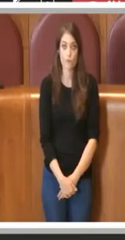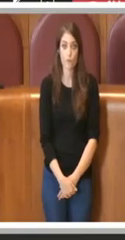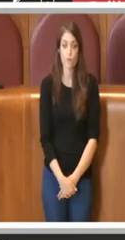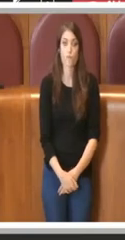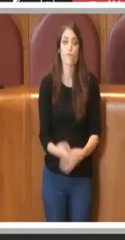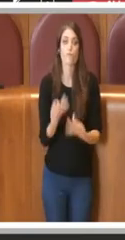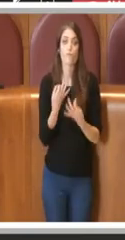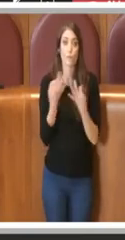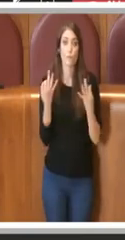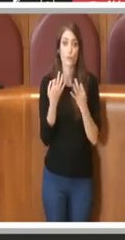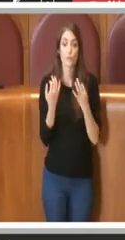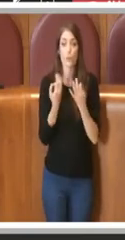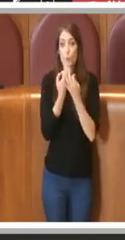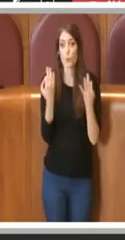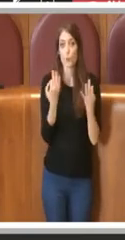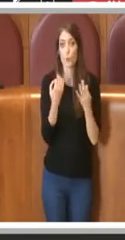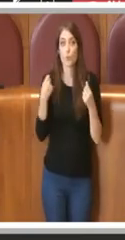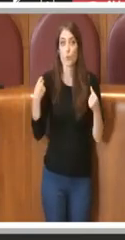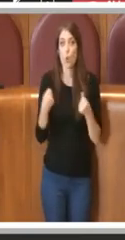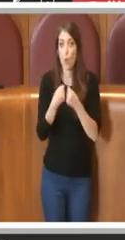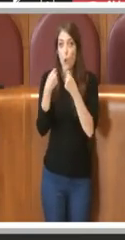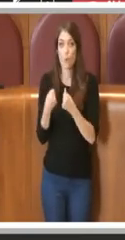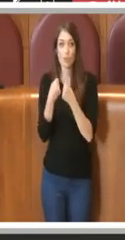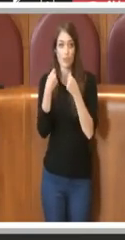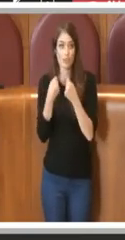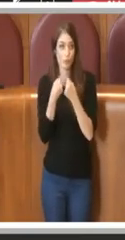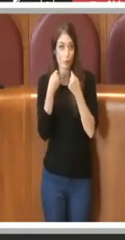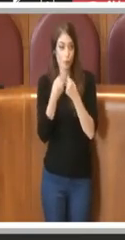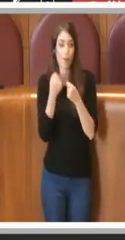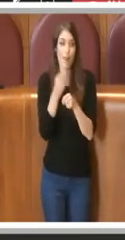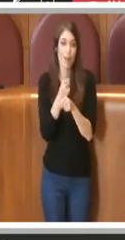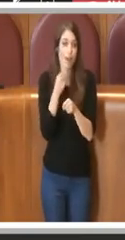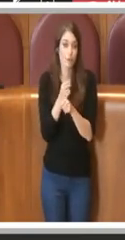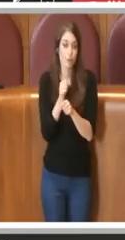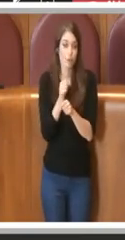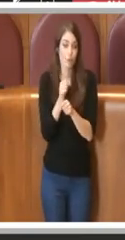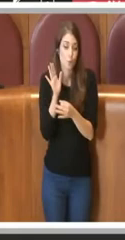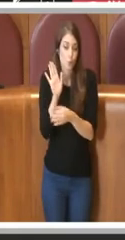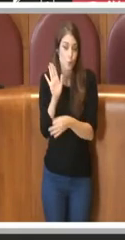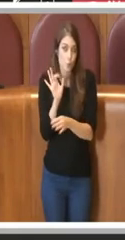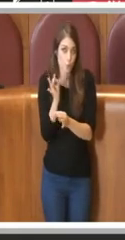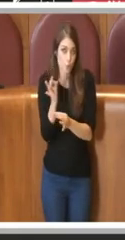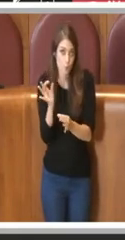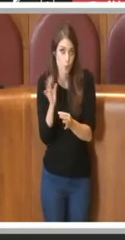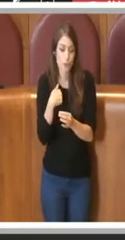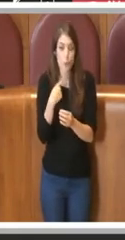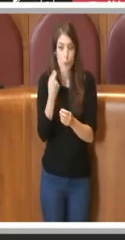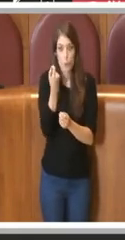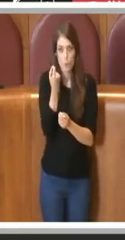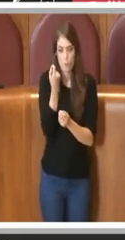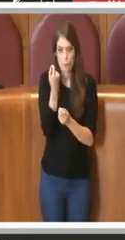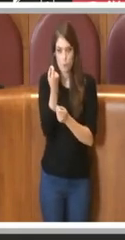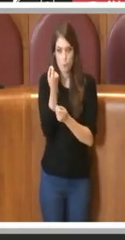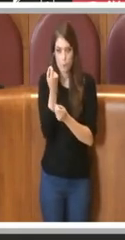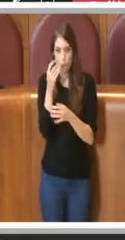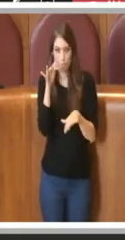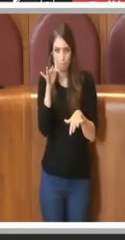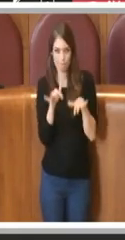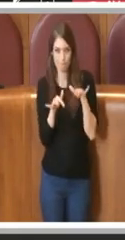Giustamente le opposizioni fanno il loro lavoro, rimango un po' perpressa, sempre